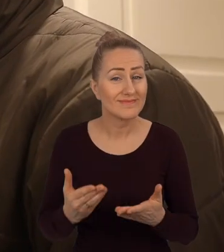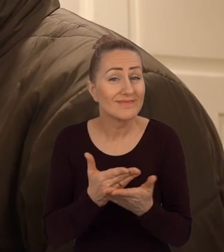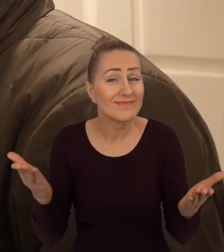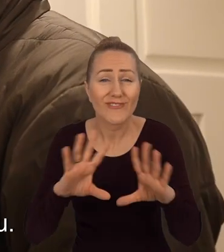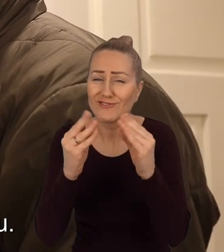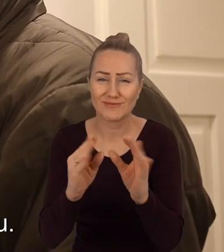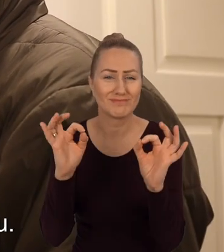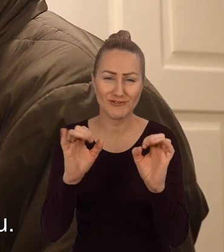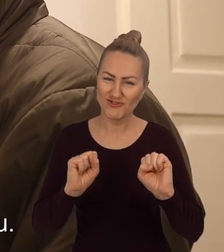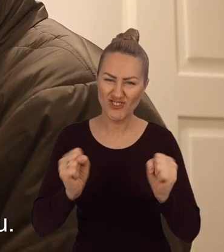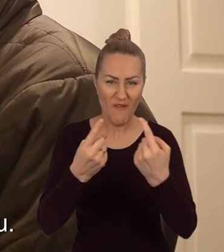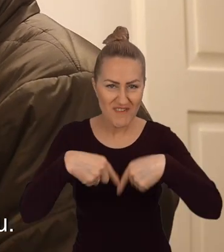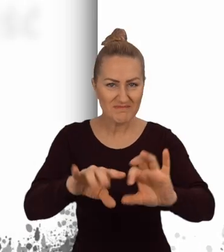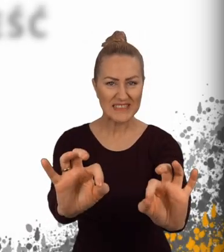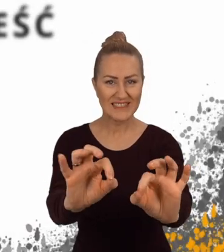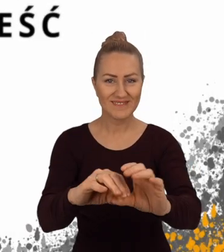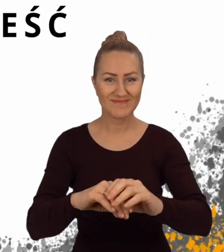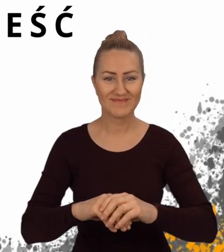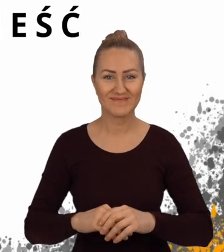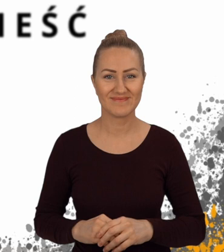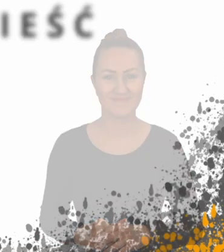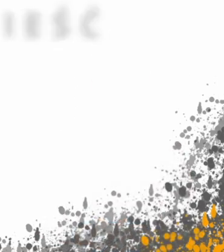Wszystko działa jak w szwajcarskim zegarku.